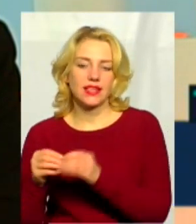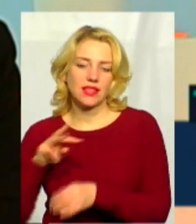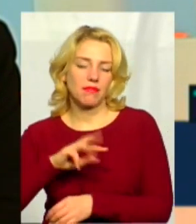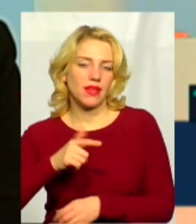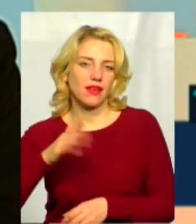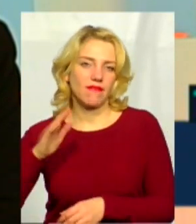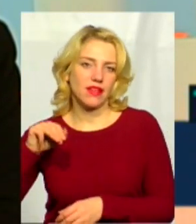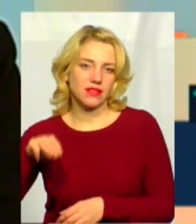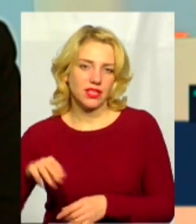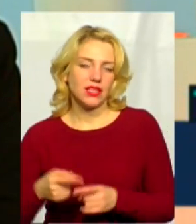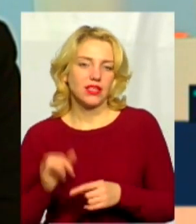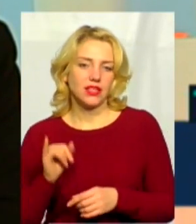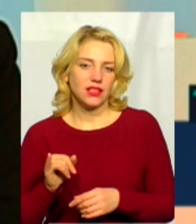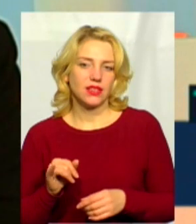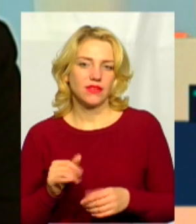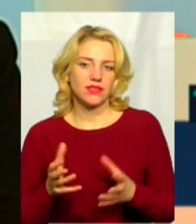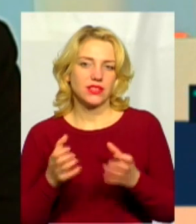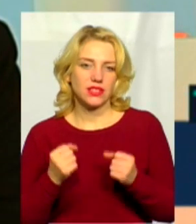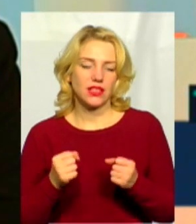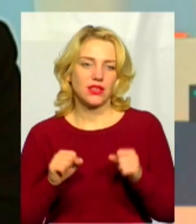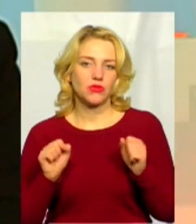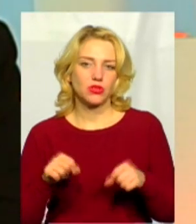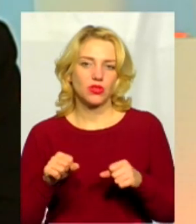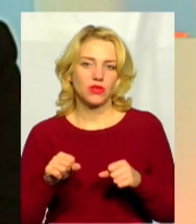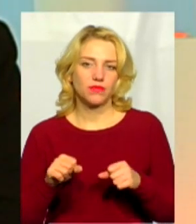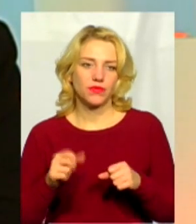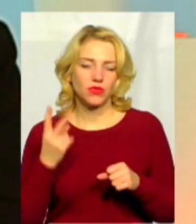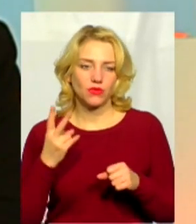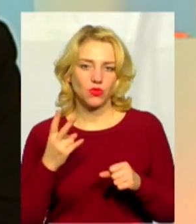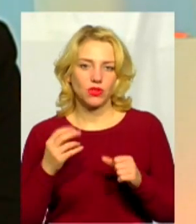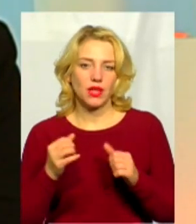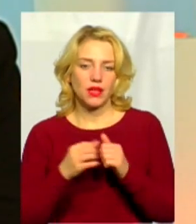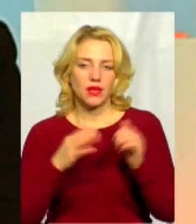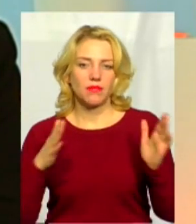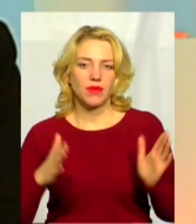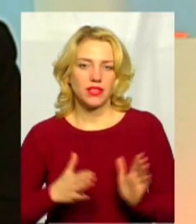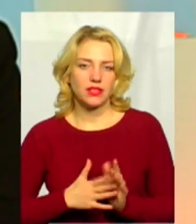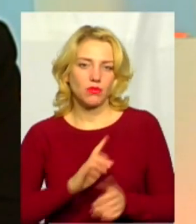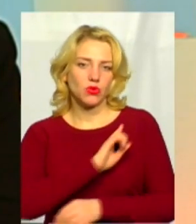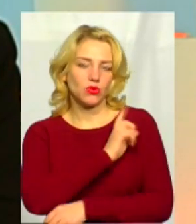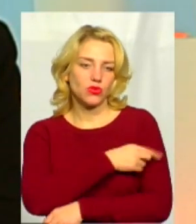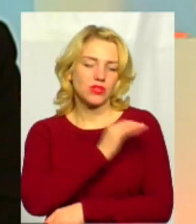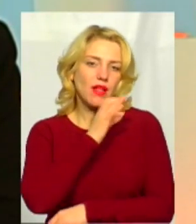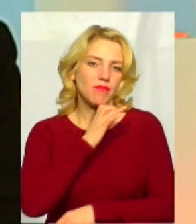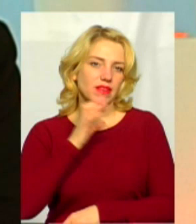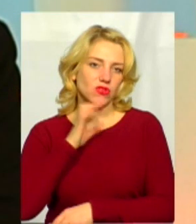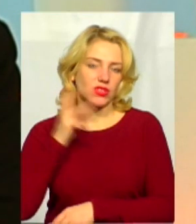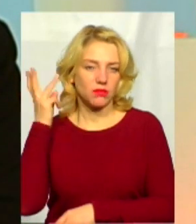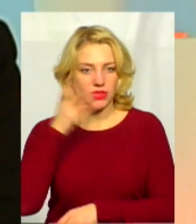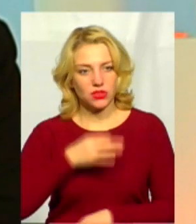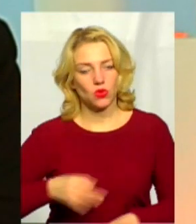досліджуємо можливість встановлення двох вітрових парків потужністю понад 40 мегават на півночі Хмельницької області. Це